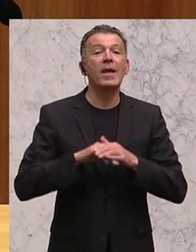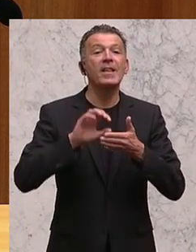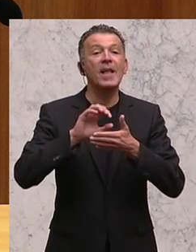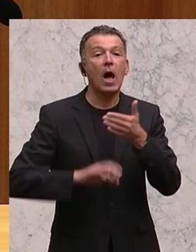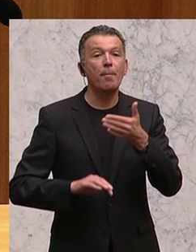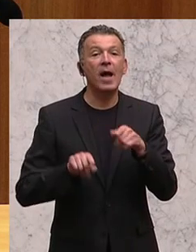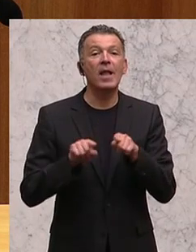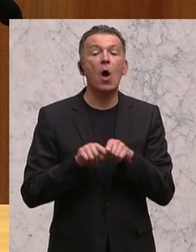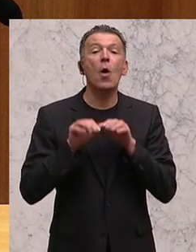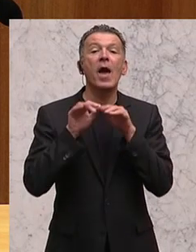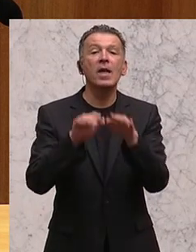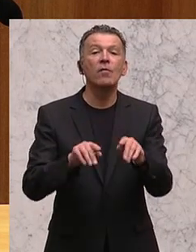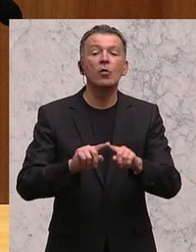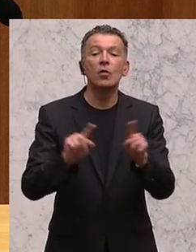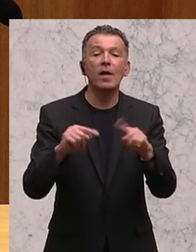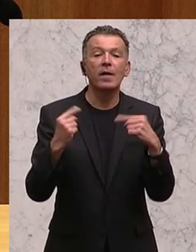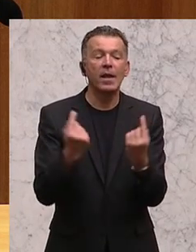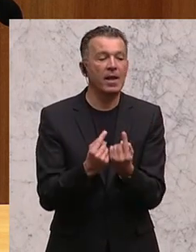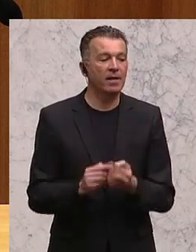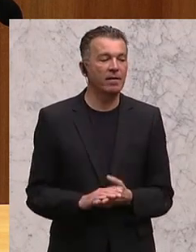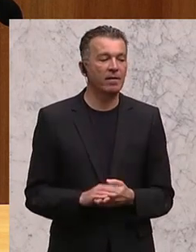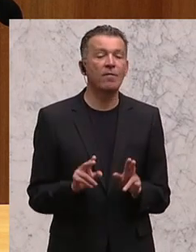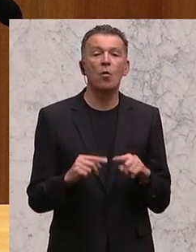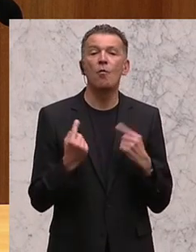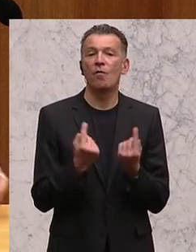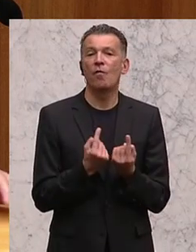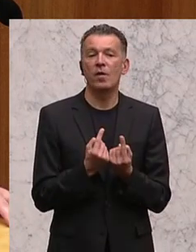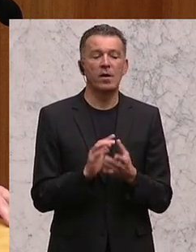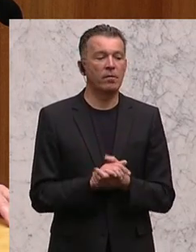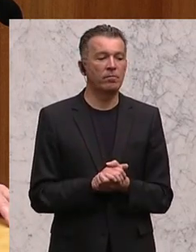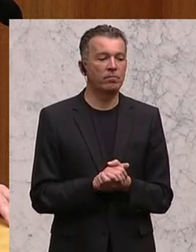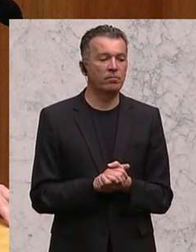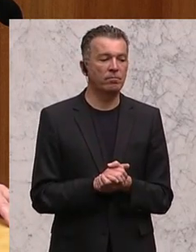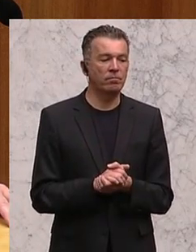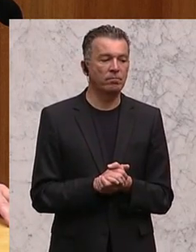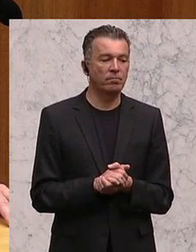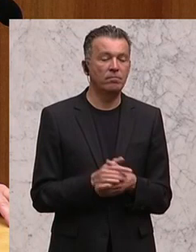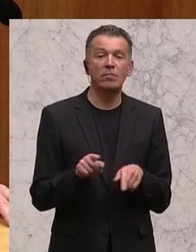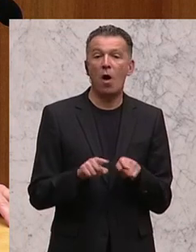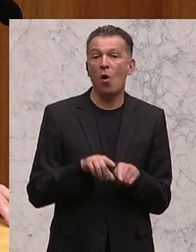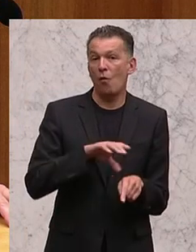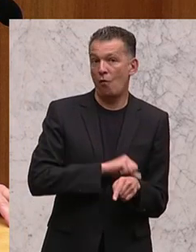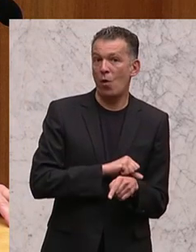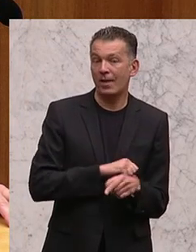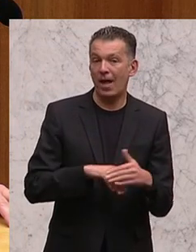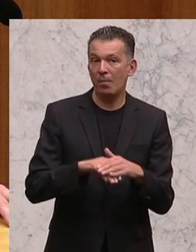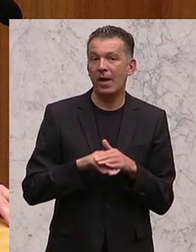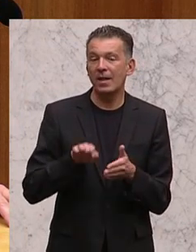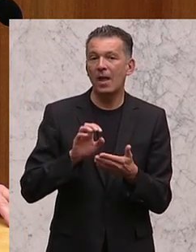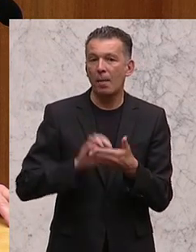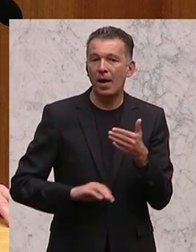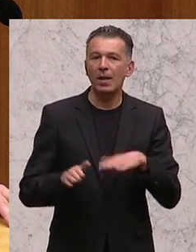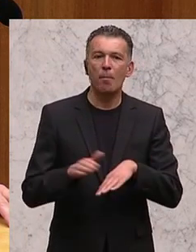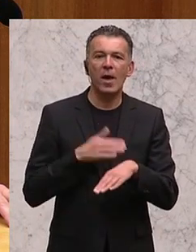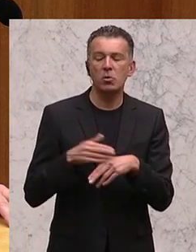ausschlägt auf andere Länder, weil wir ja von diesem Britenrabatt auch etwas gehabt haben. Das betrifft beispielsweise